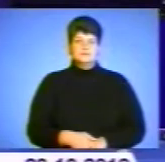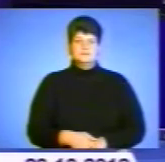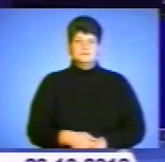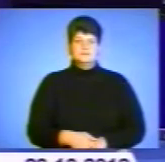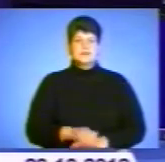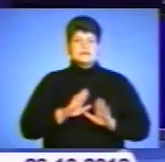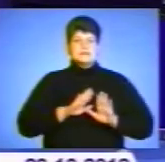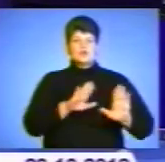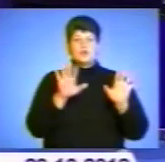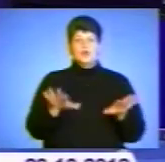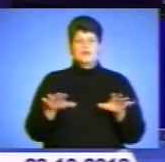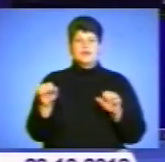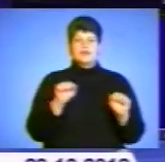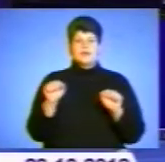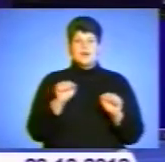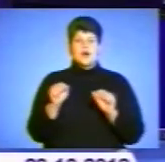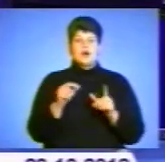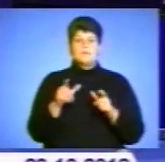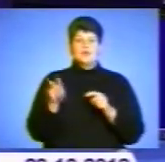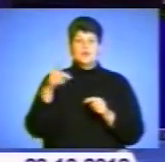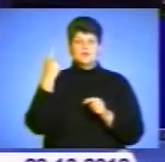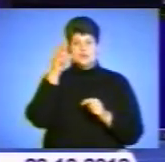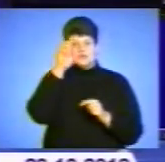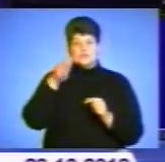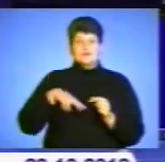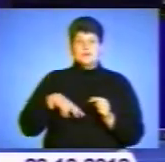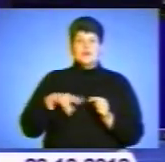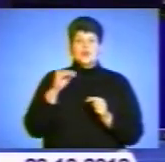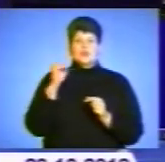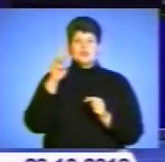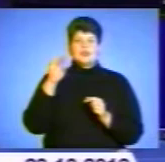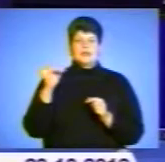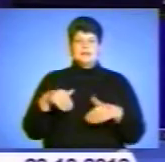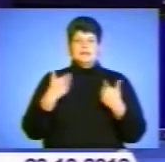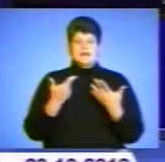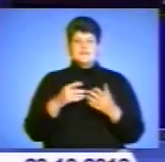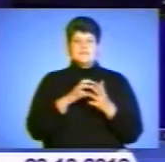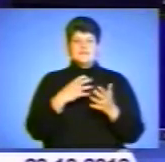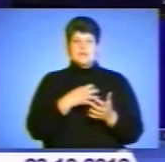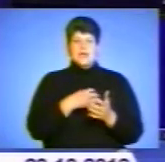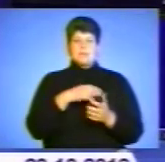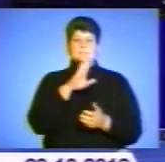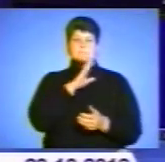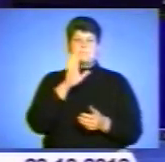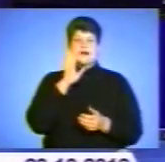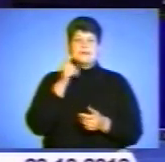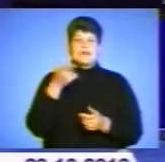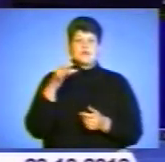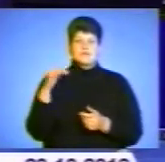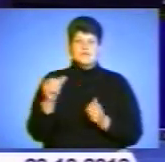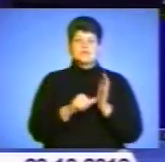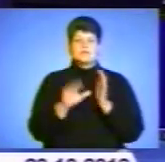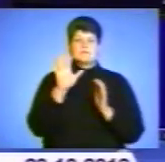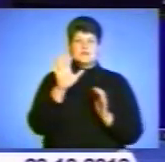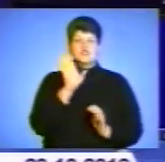Заступник голови, керівник апарату обласної державної адміністрації Юрій Жильховський вручив відзнаки мати-героїня 65 жінкам, які живуть в